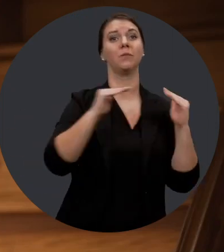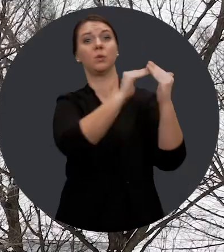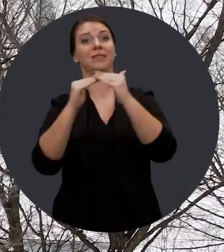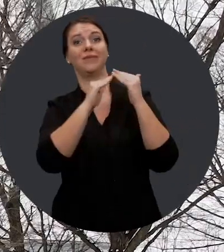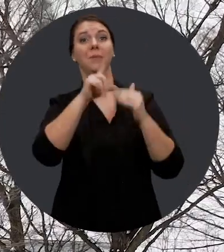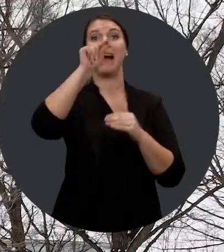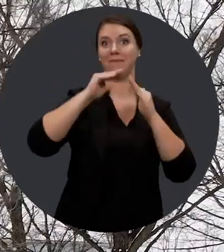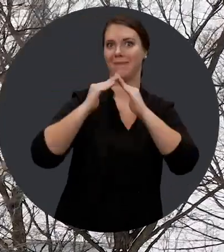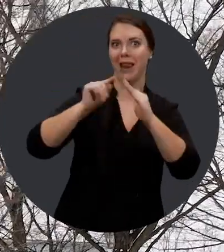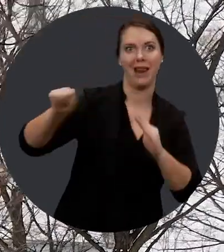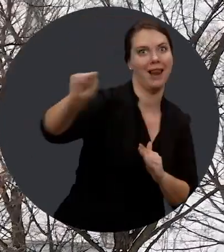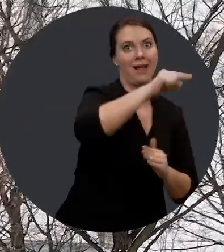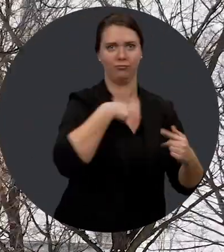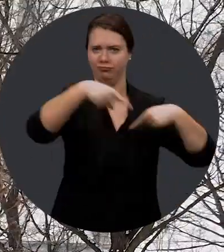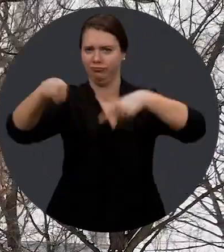maintenant.